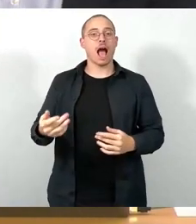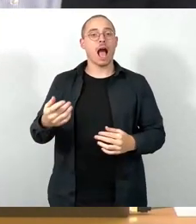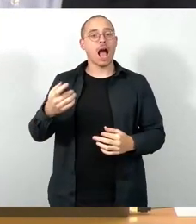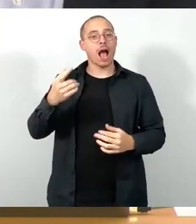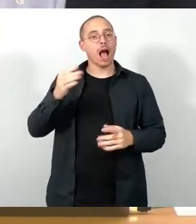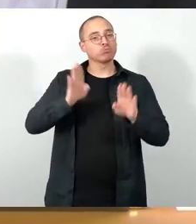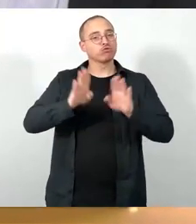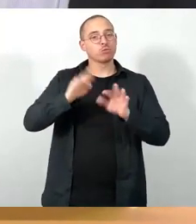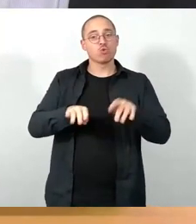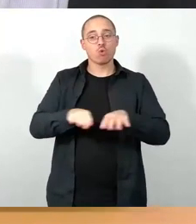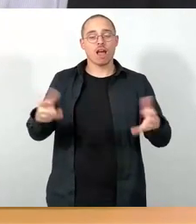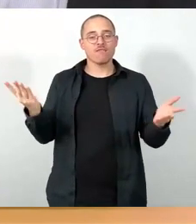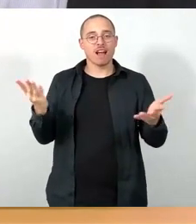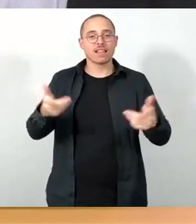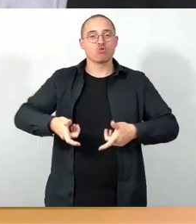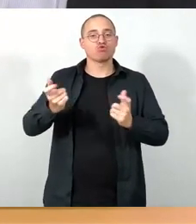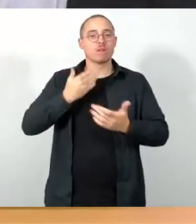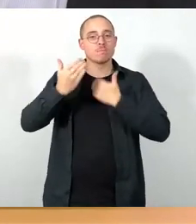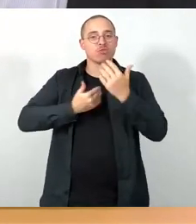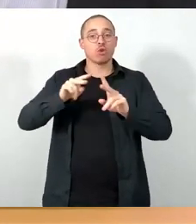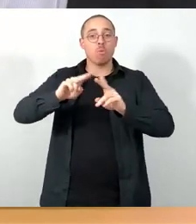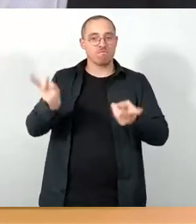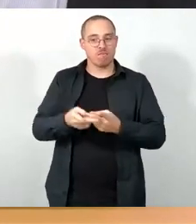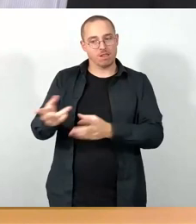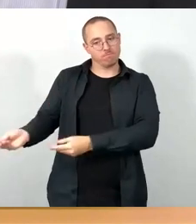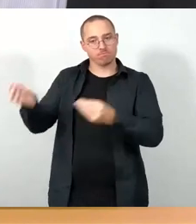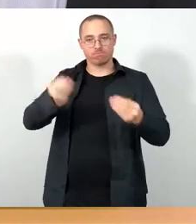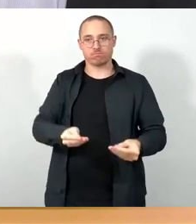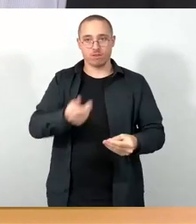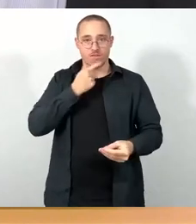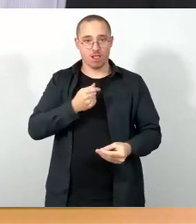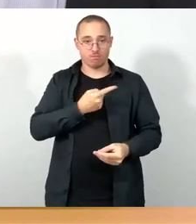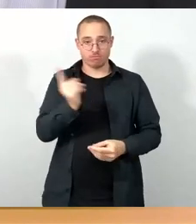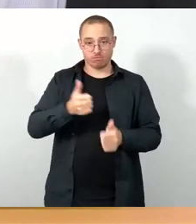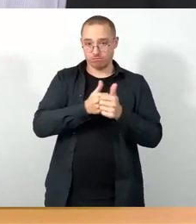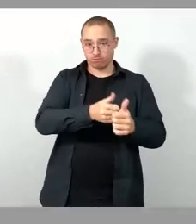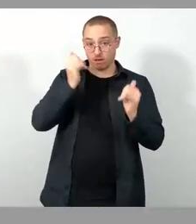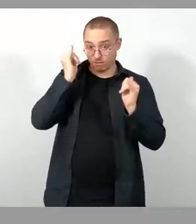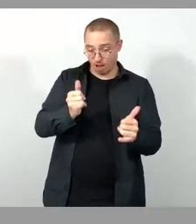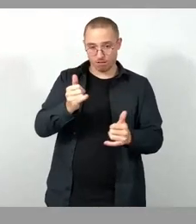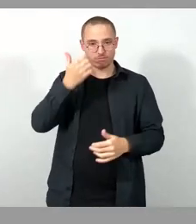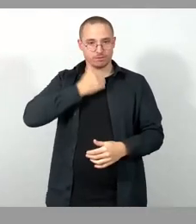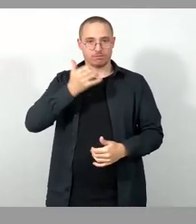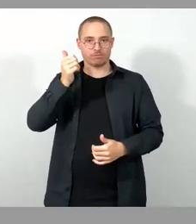nehmen. Wer diesem folgen möchte, den bitte ich jetzt um das Stimmzeichen.